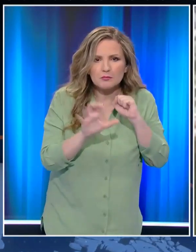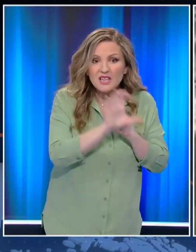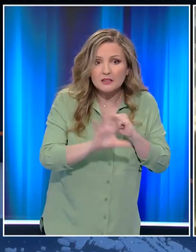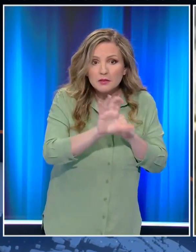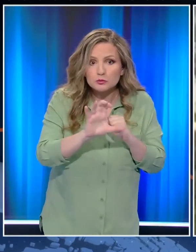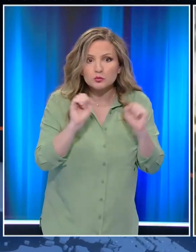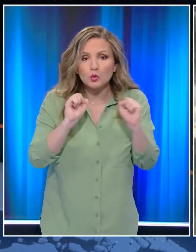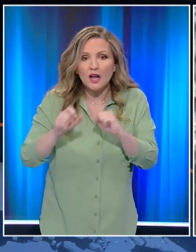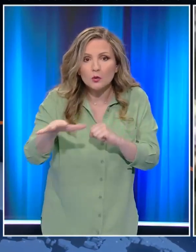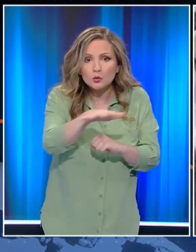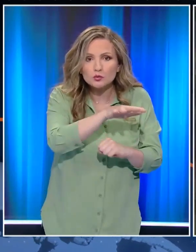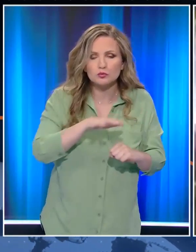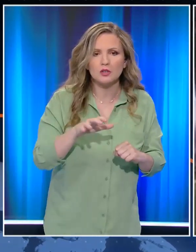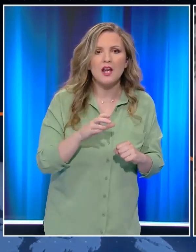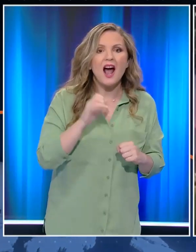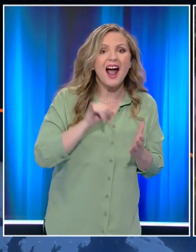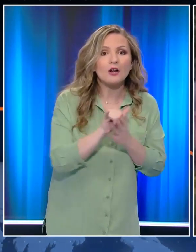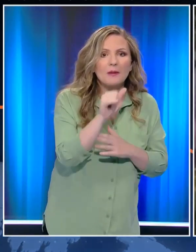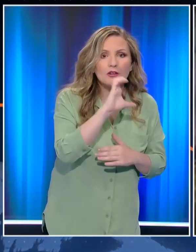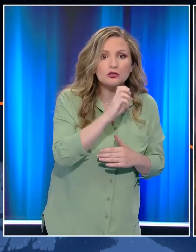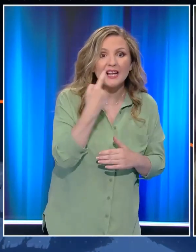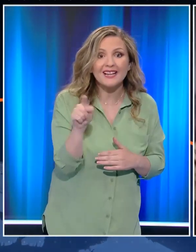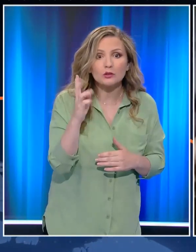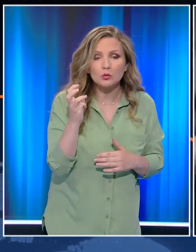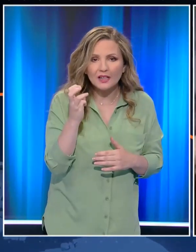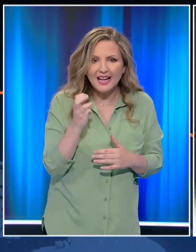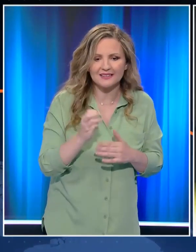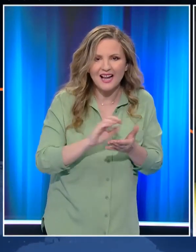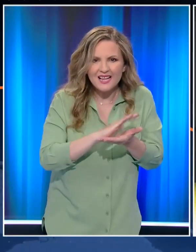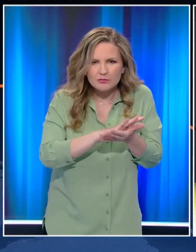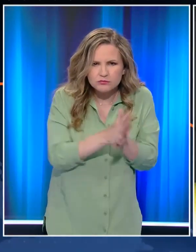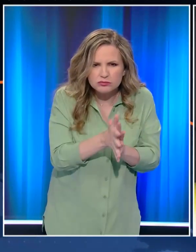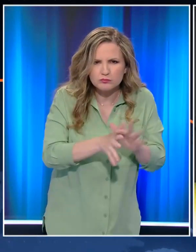επιζόντες στα τμήματα του C-130 που έχουν διασκορπιστεί σε μικρή ακτίνα.